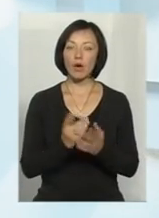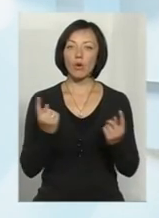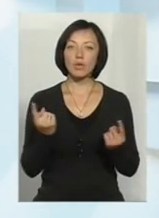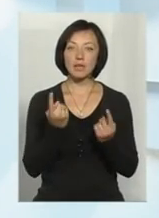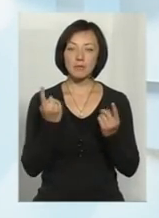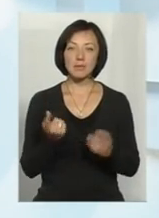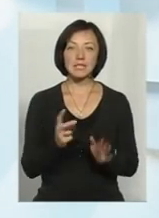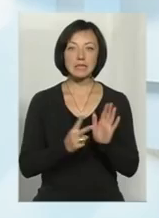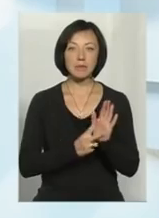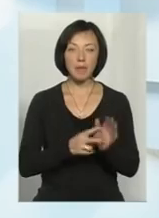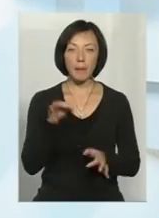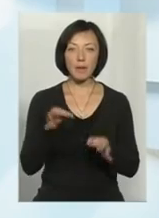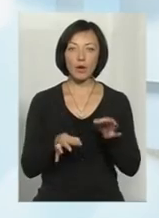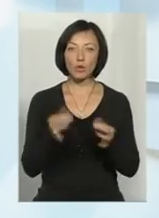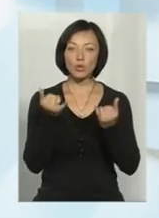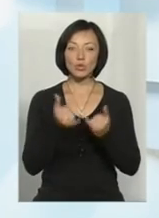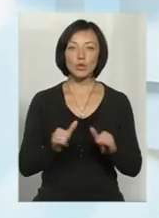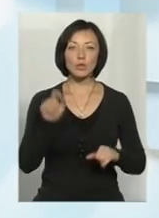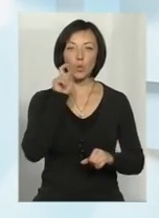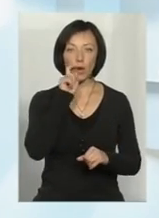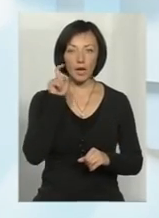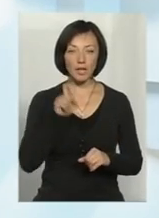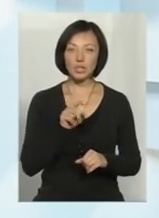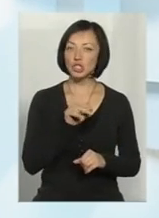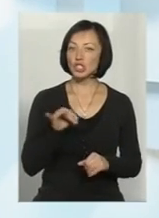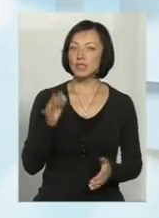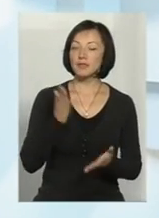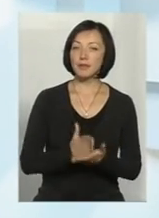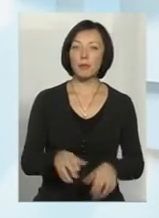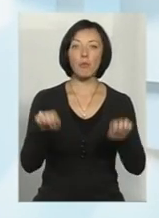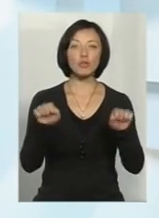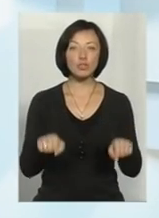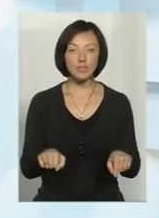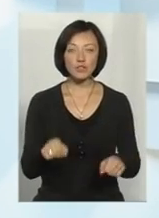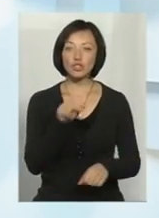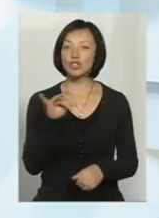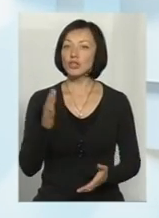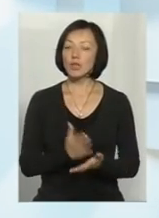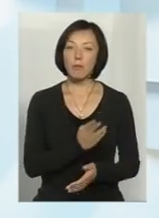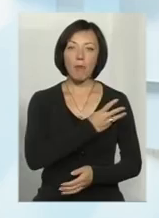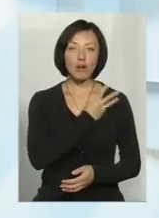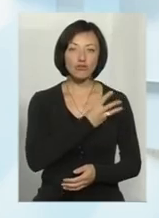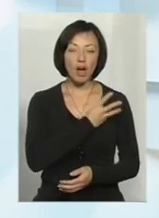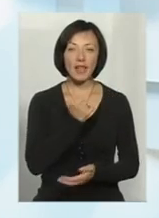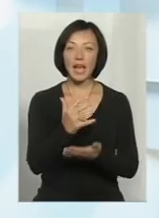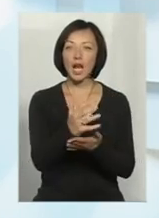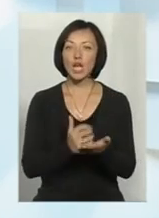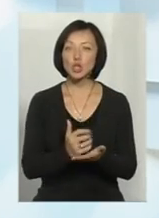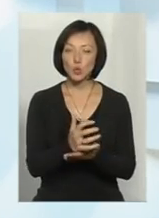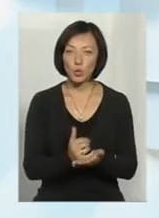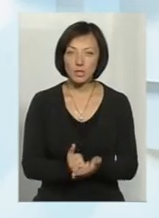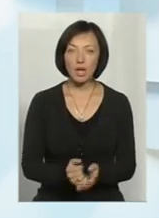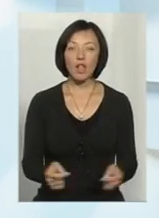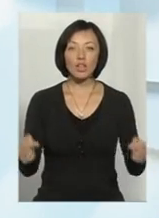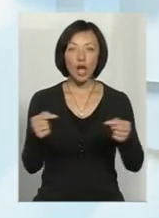із семи природних чудес України. Та чи є можливість, чи є бажання і ресурси належним чином